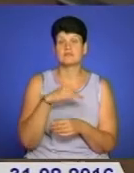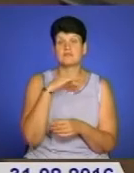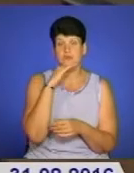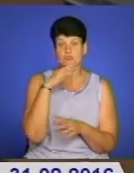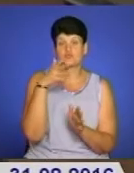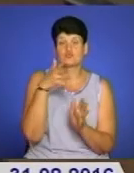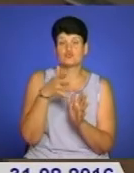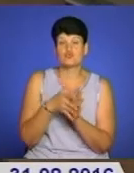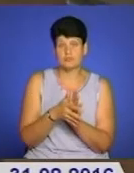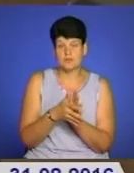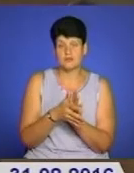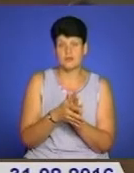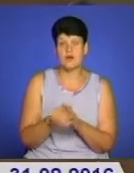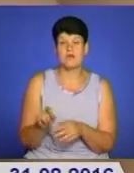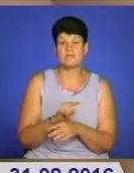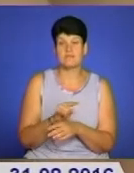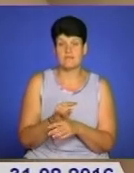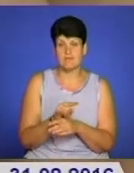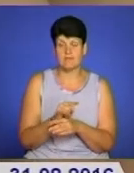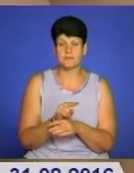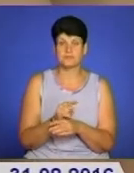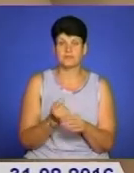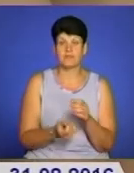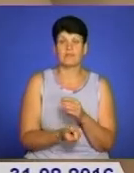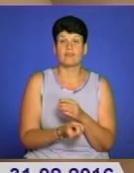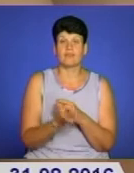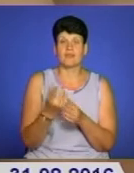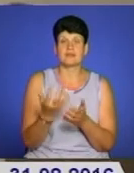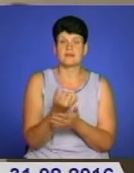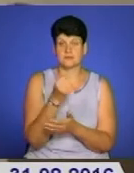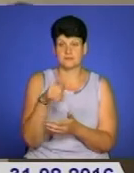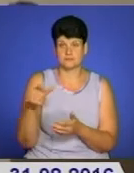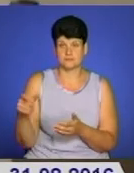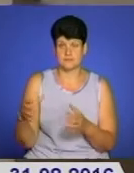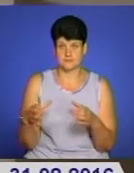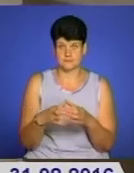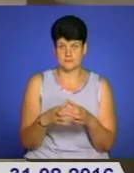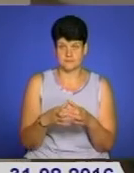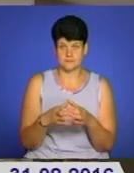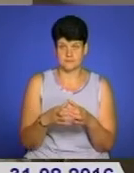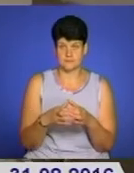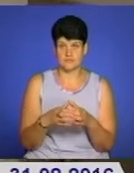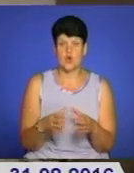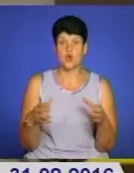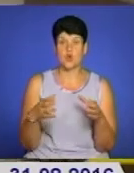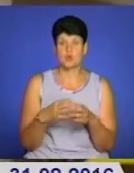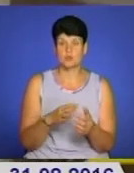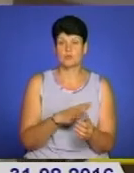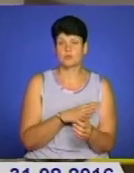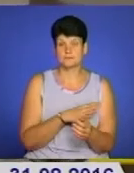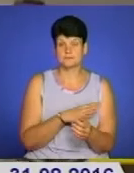зрозуміти вражаючі масштаби обману, викрити організатори оборудки та його спільників. Група налічувала